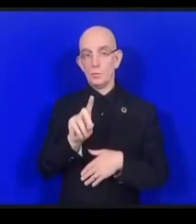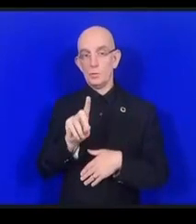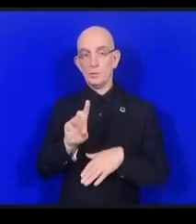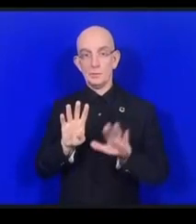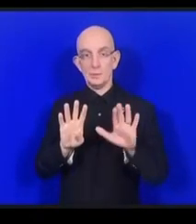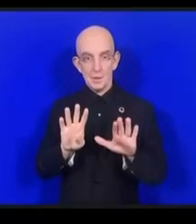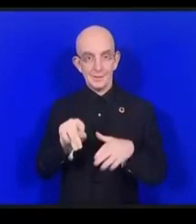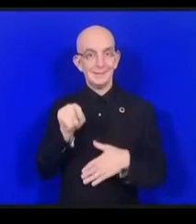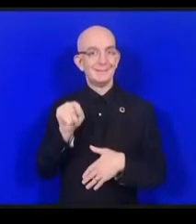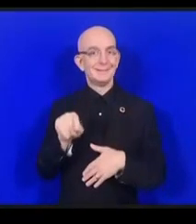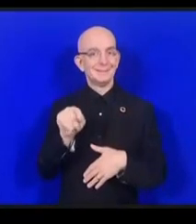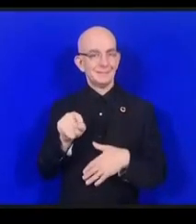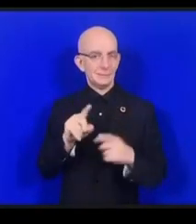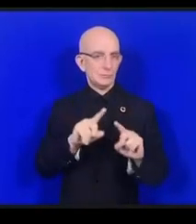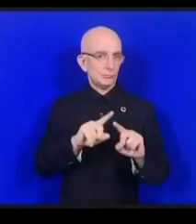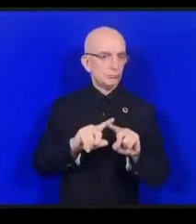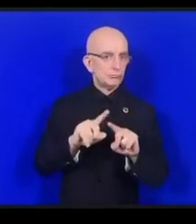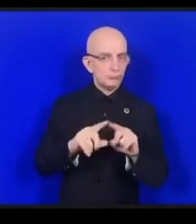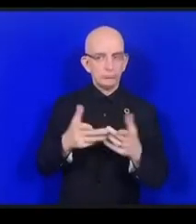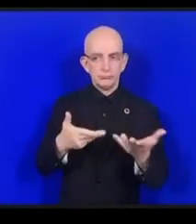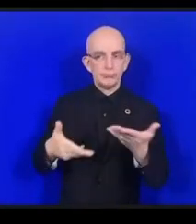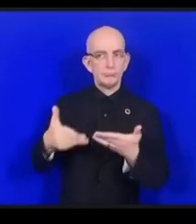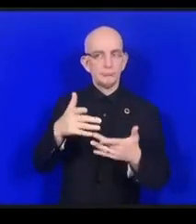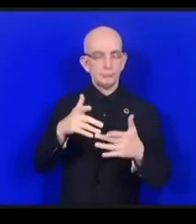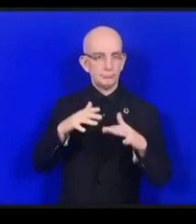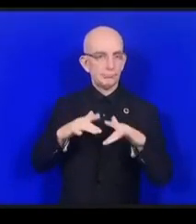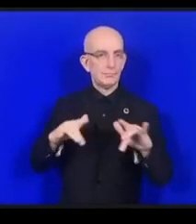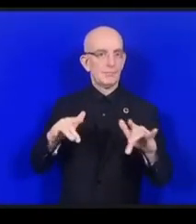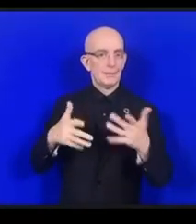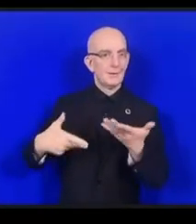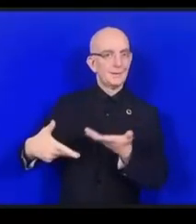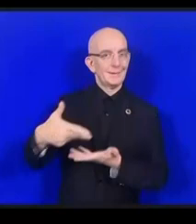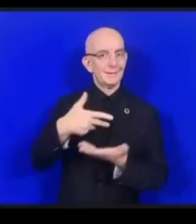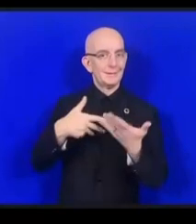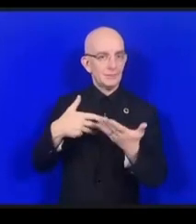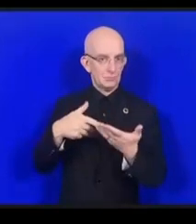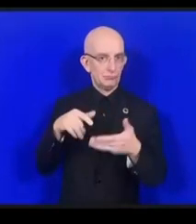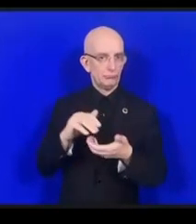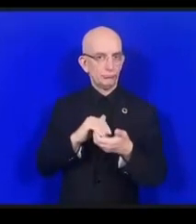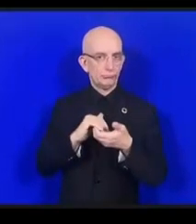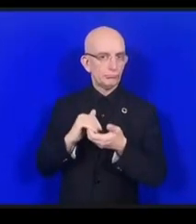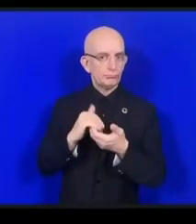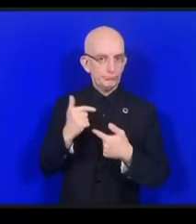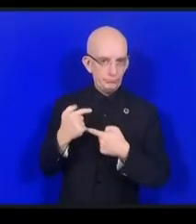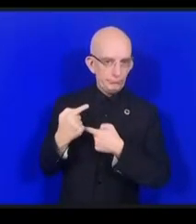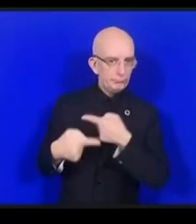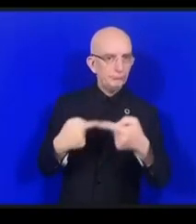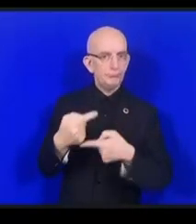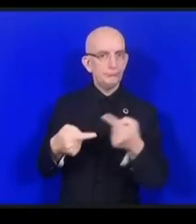pas la mise en oeuvre de ces coalitions dynamiques.